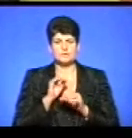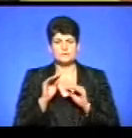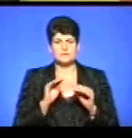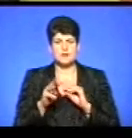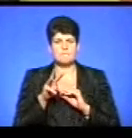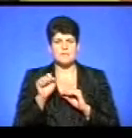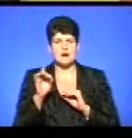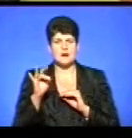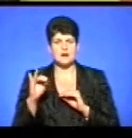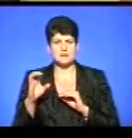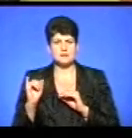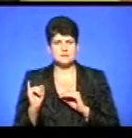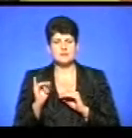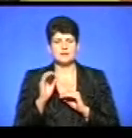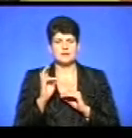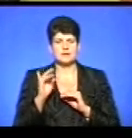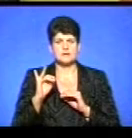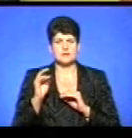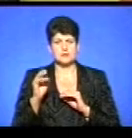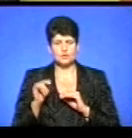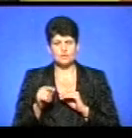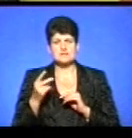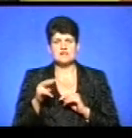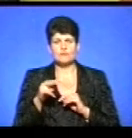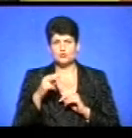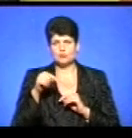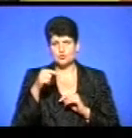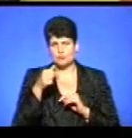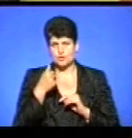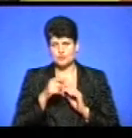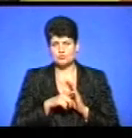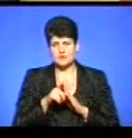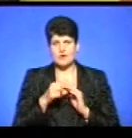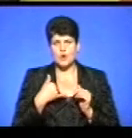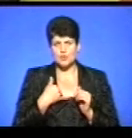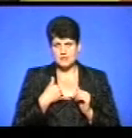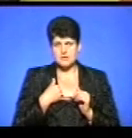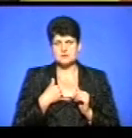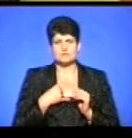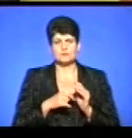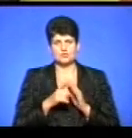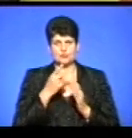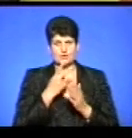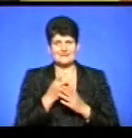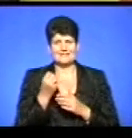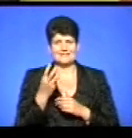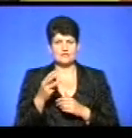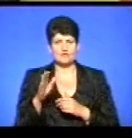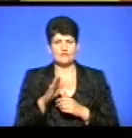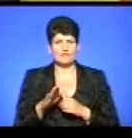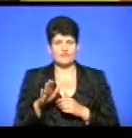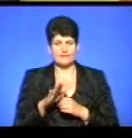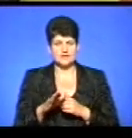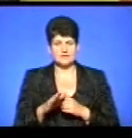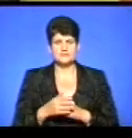Нікітюк. Уже світ його побачив ще у лютому цього року, а у нас прокат він вийде тільки 13 вересня. Деталі я